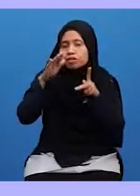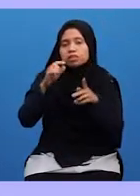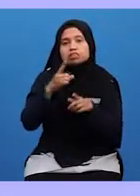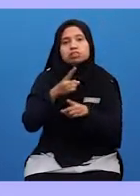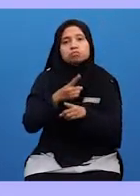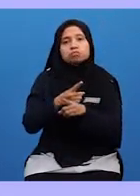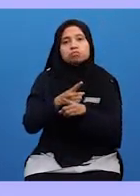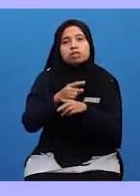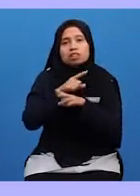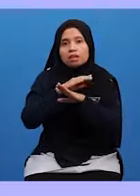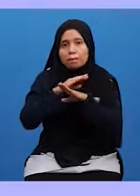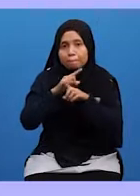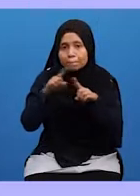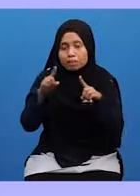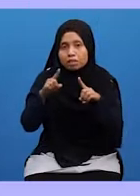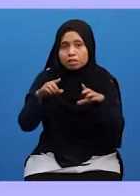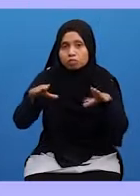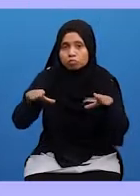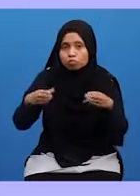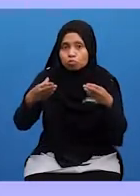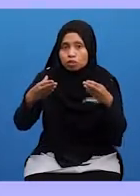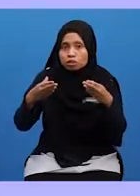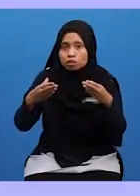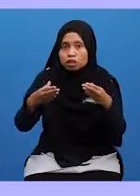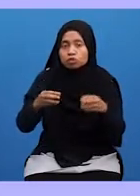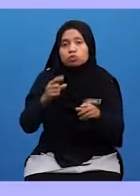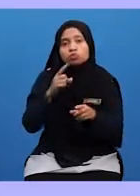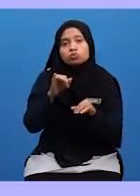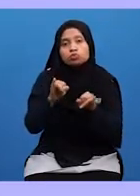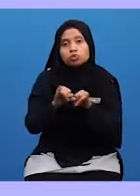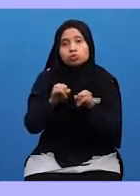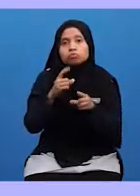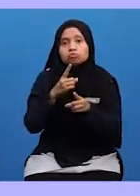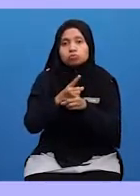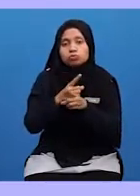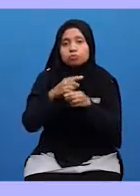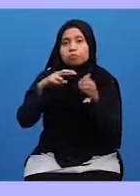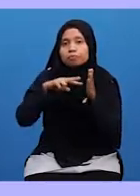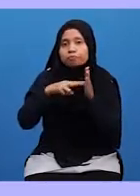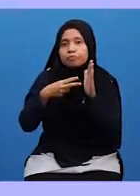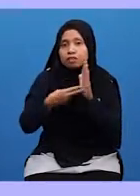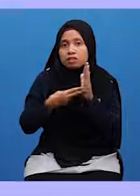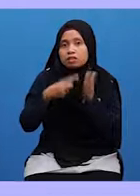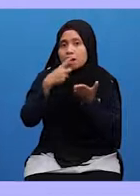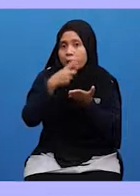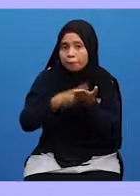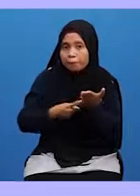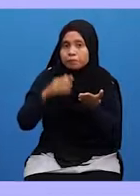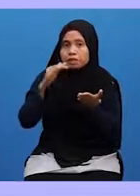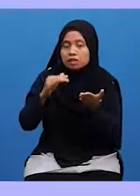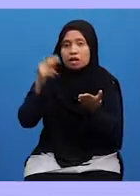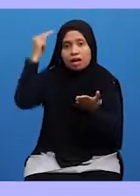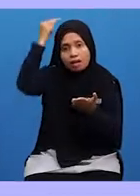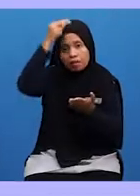benar Malah perbuatannya juga benar Bermaksud apa yang Nabi cakap